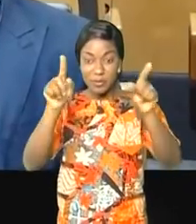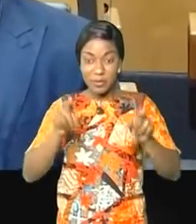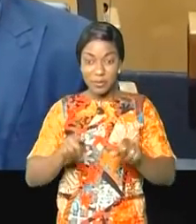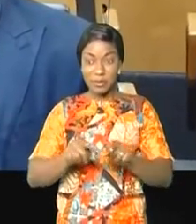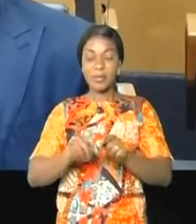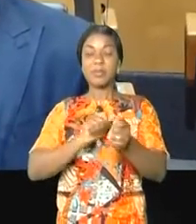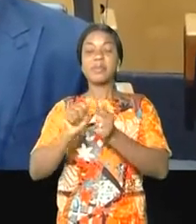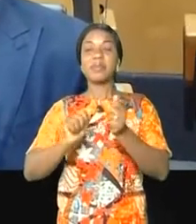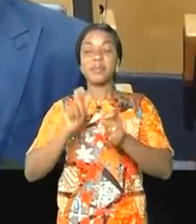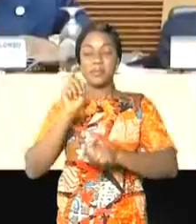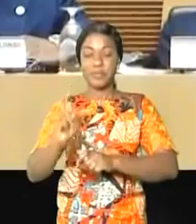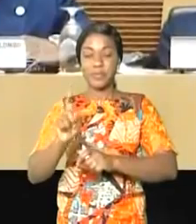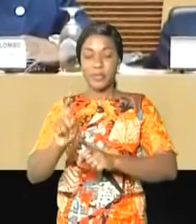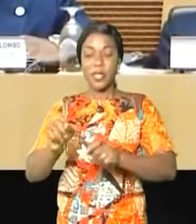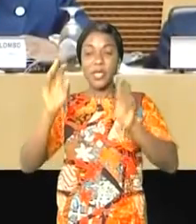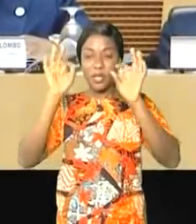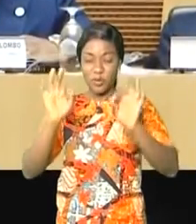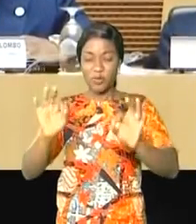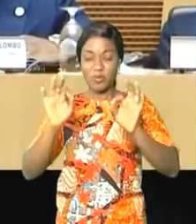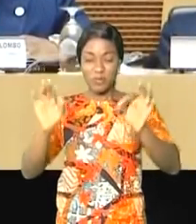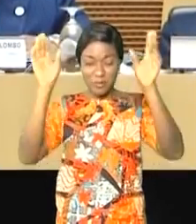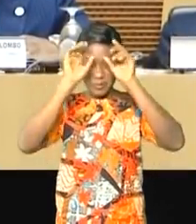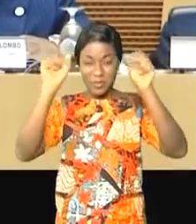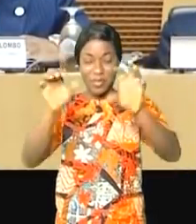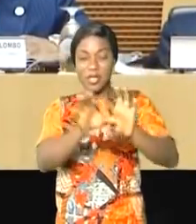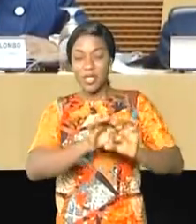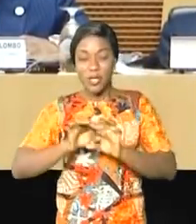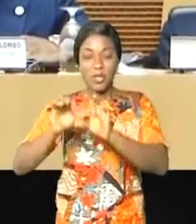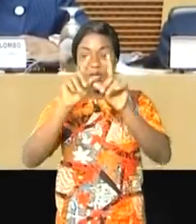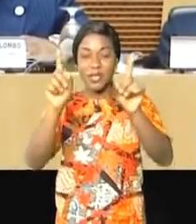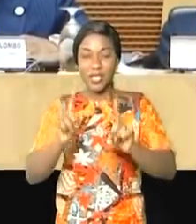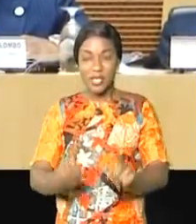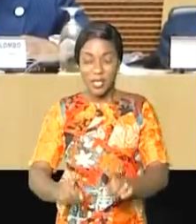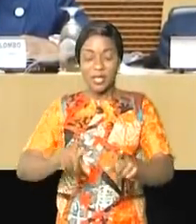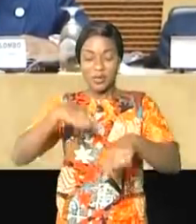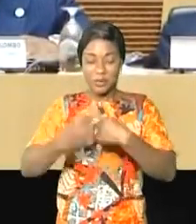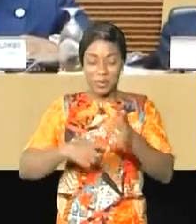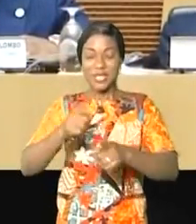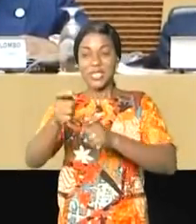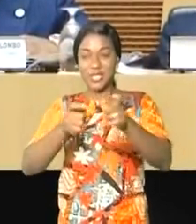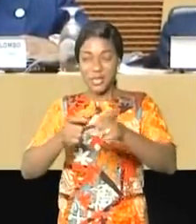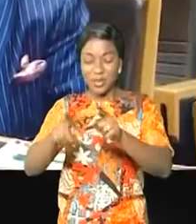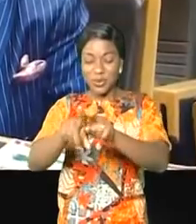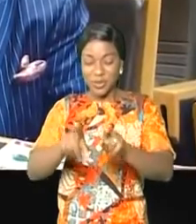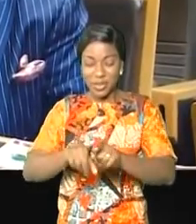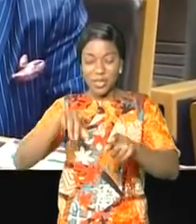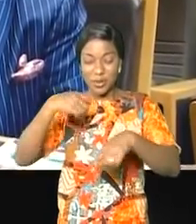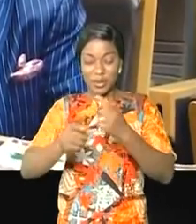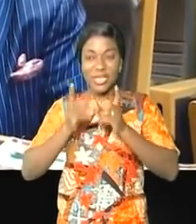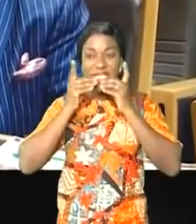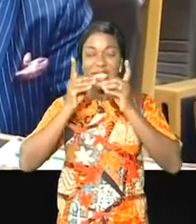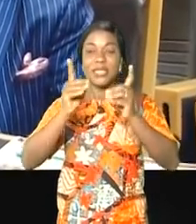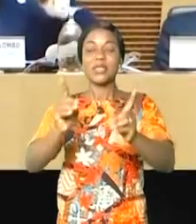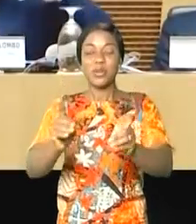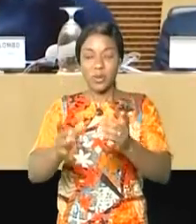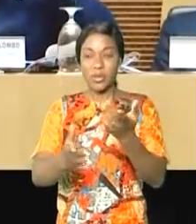témoins. Le nouveau président de l'Union africaine a aussitôt pris la reine du pouvoir et prononcé son allocution d'acceptation